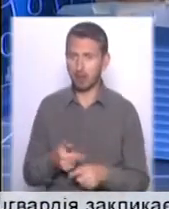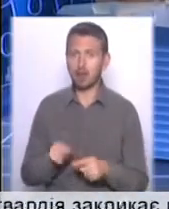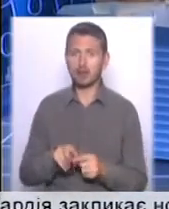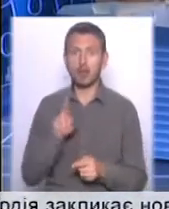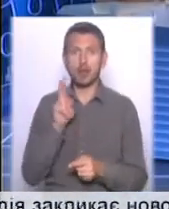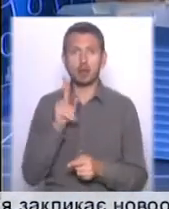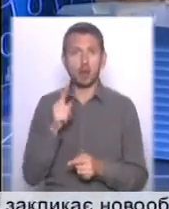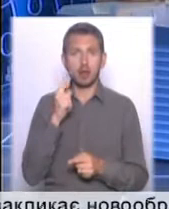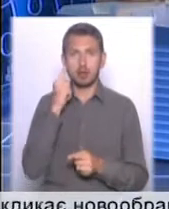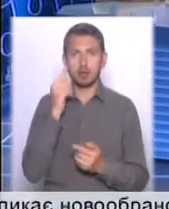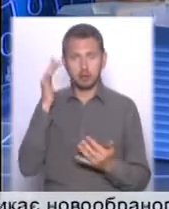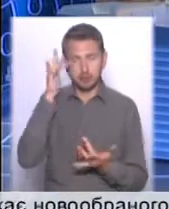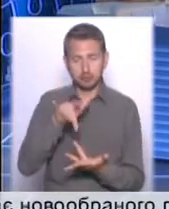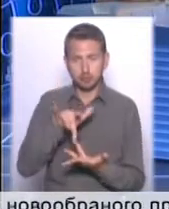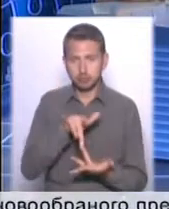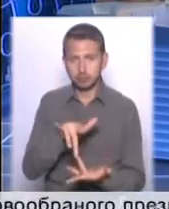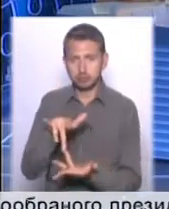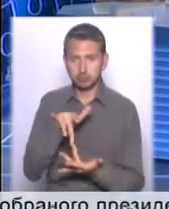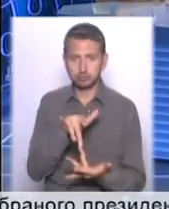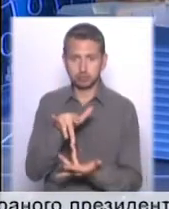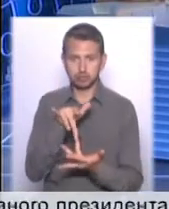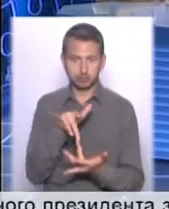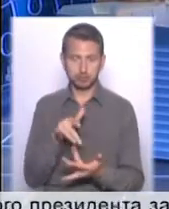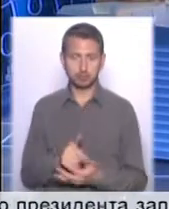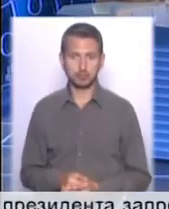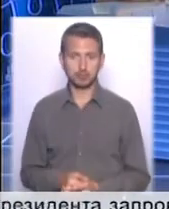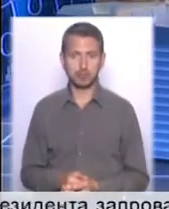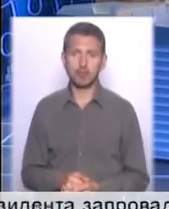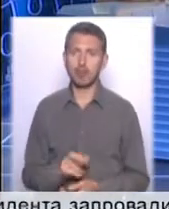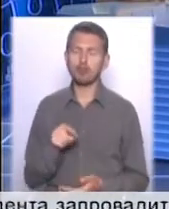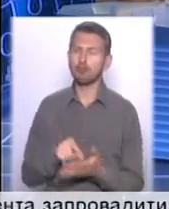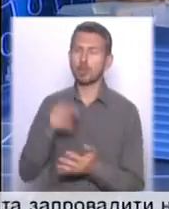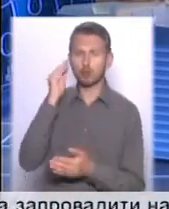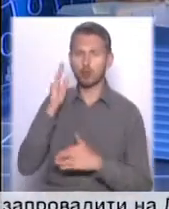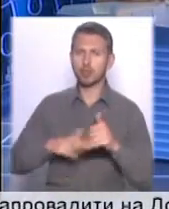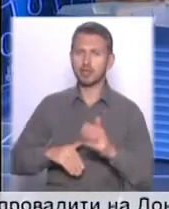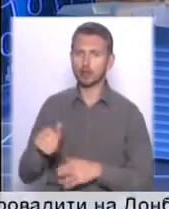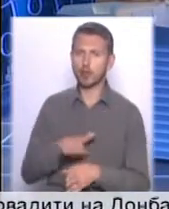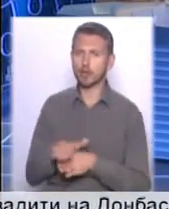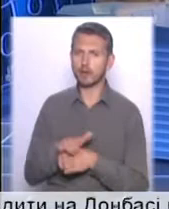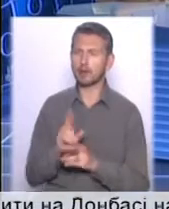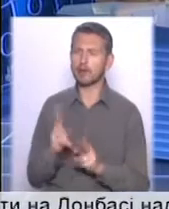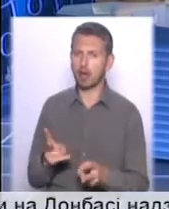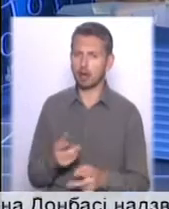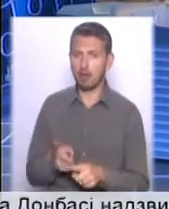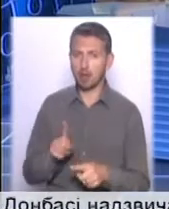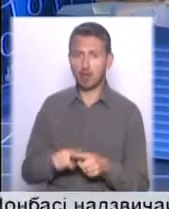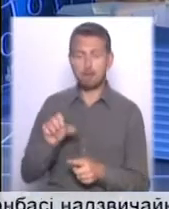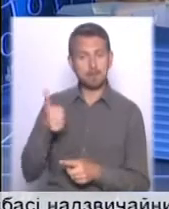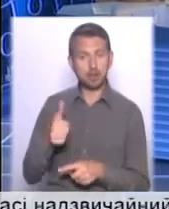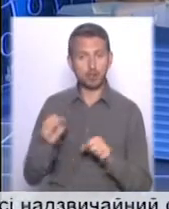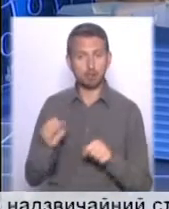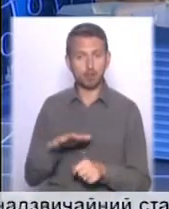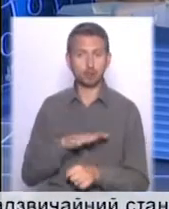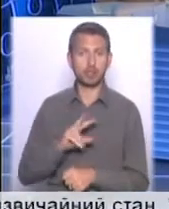мантра вже теж, знаєте, що референдум, що відкриті списки. Як це з точки зору практичної реалізації, на вашу думку? Бо це ж першим може стати